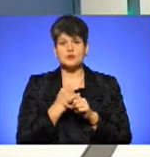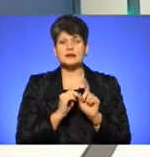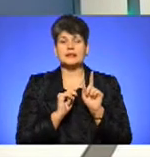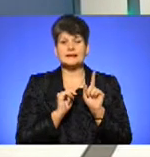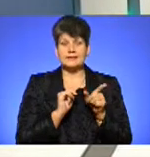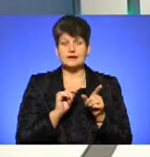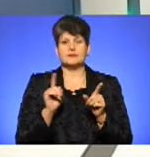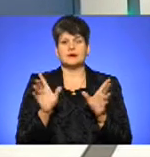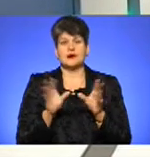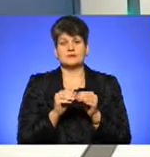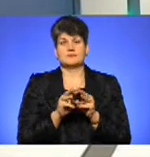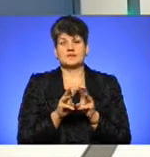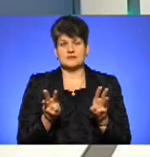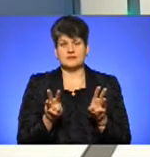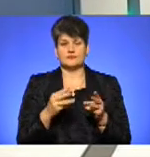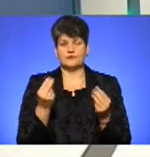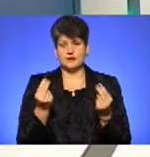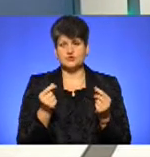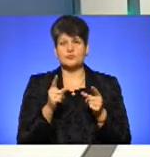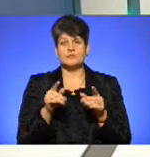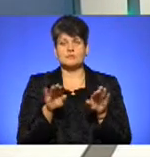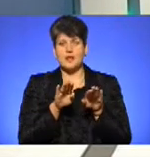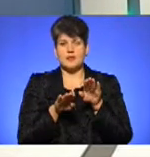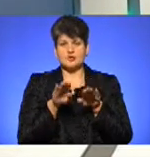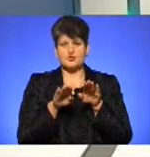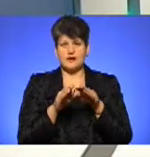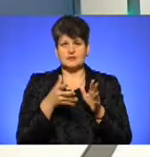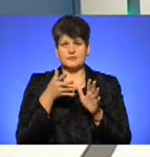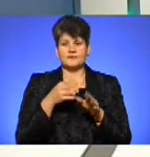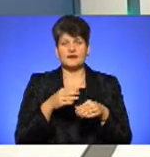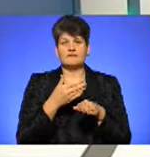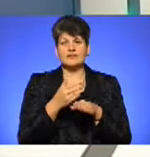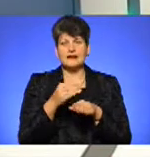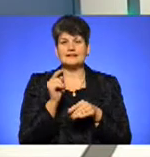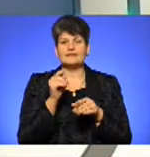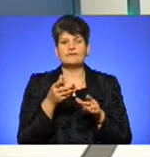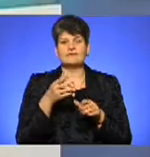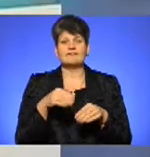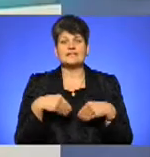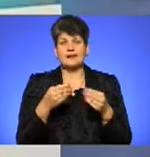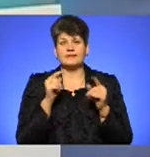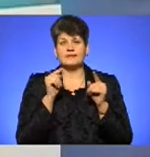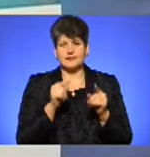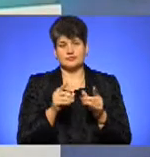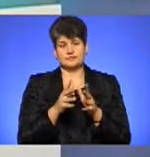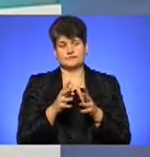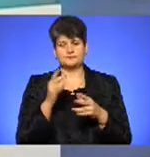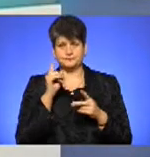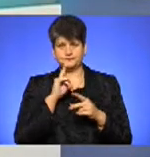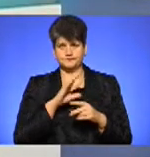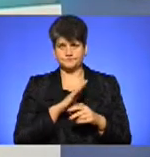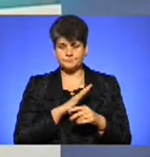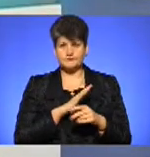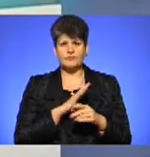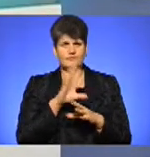Мінфіном, щоби збалансувати видатки так, щоби суспільна отримала повний обсяг фінансування. Ну, власне, кінцева відповідальність